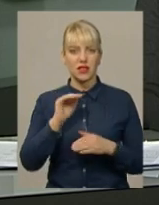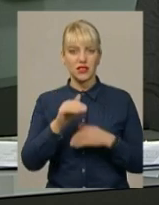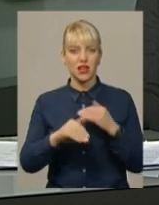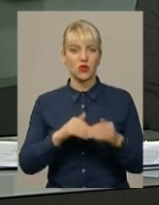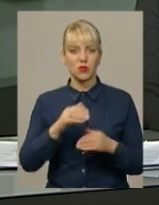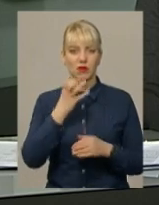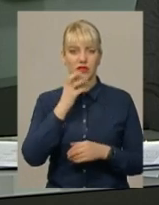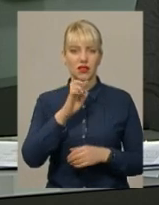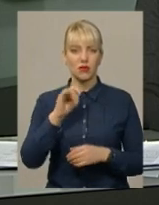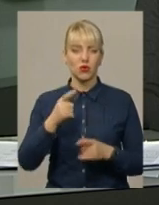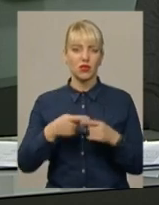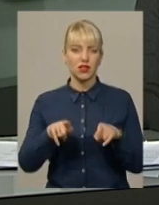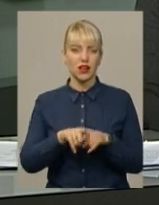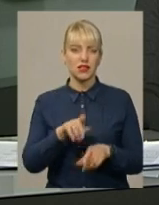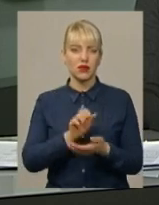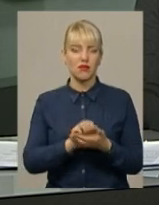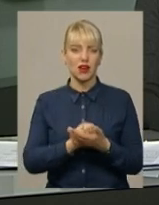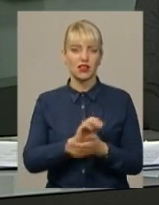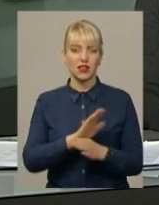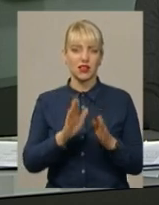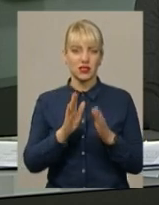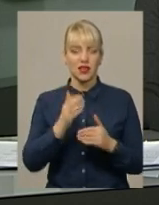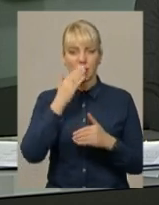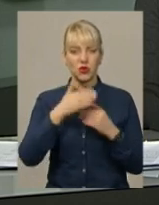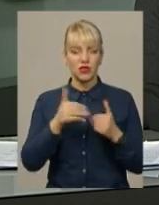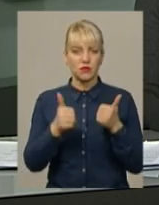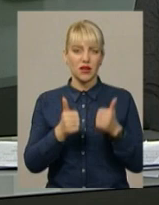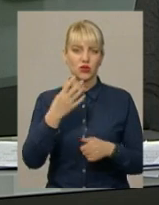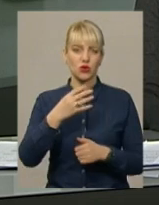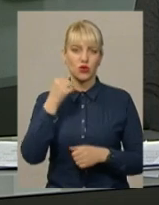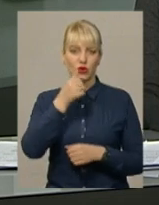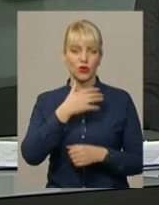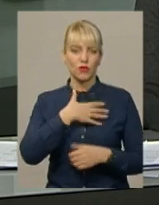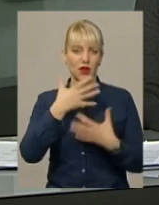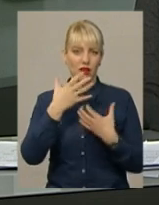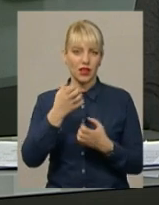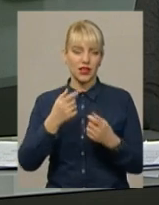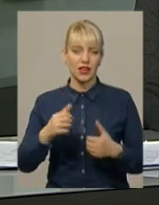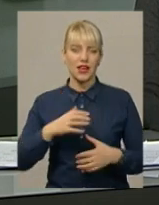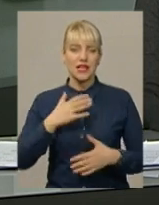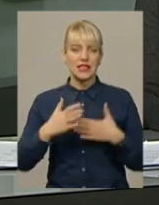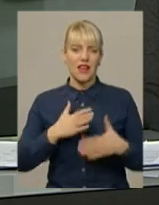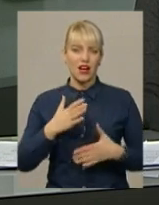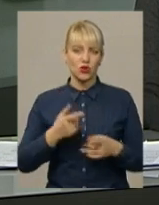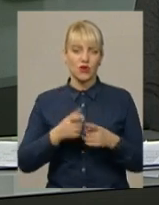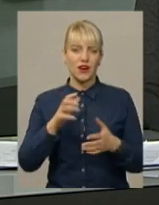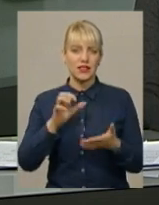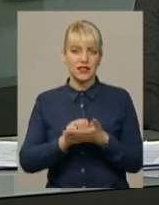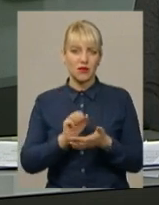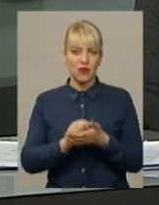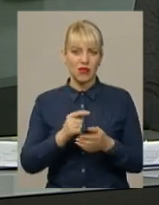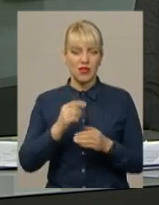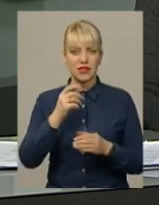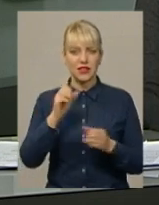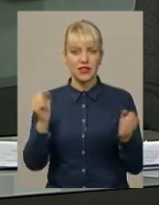бух. У такому режимі вони займаються не лише напередодні змагань. 40 років прихильники загартування починають свій день із крижаних запливів.